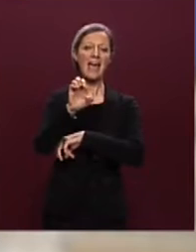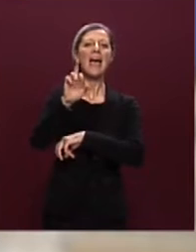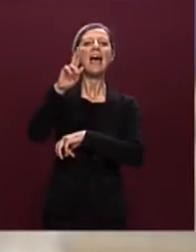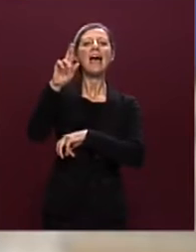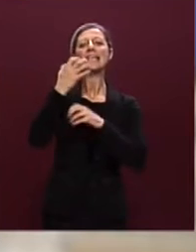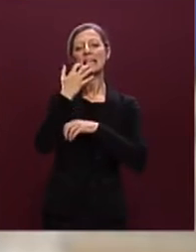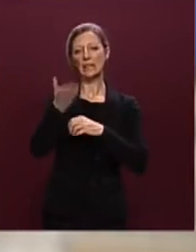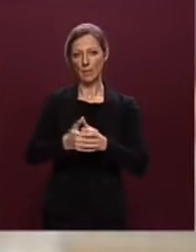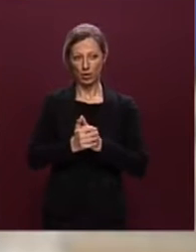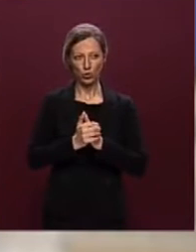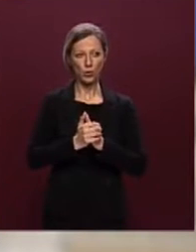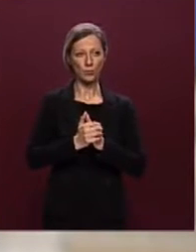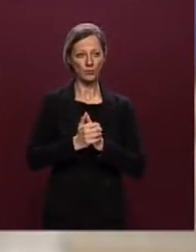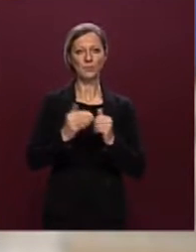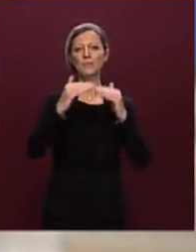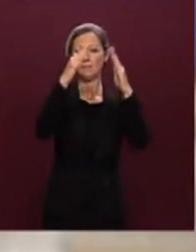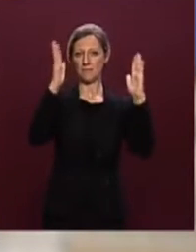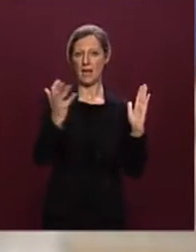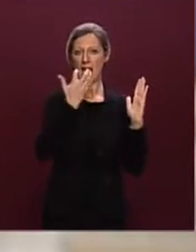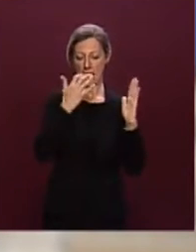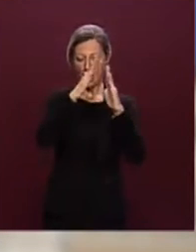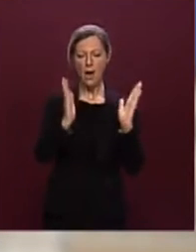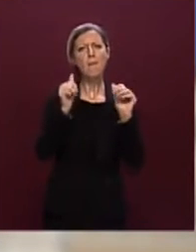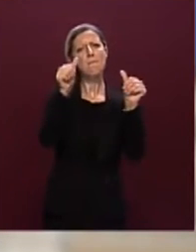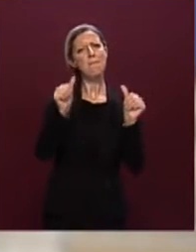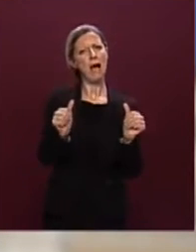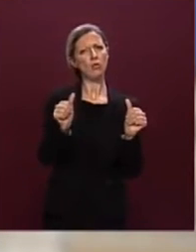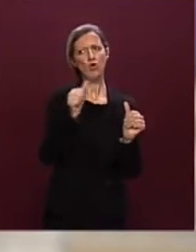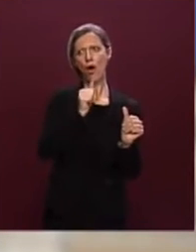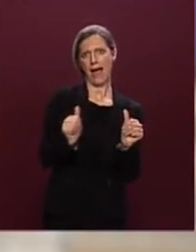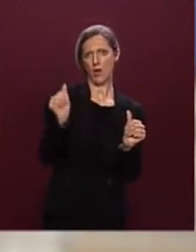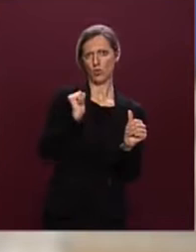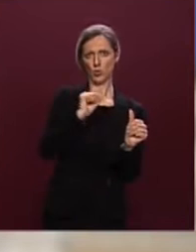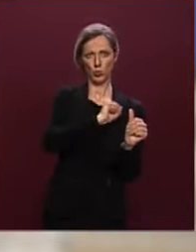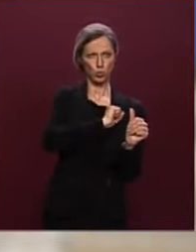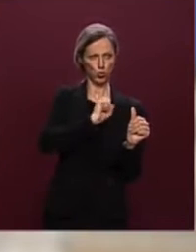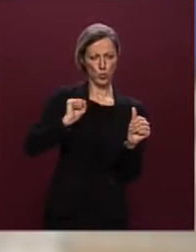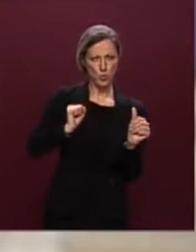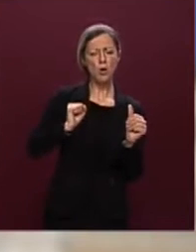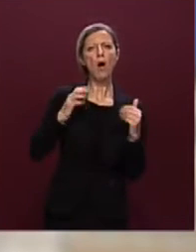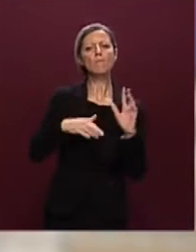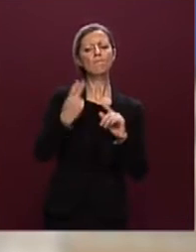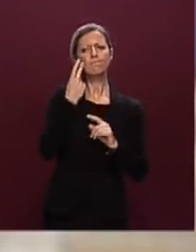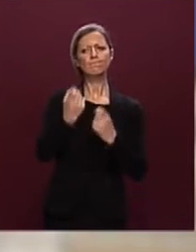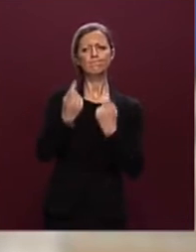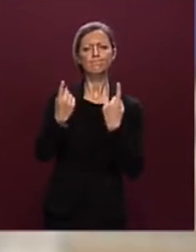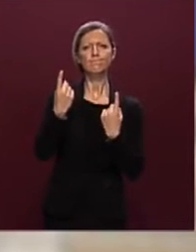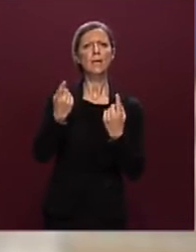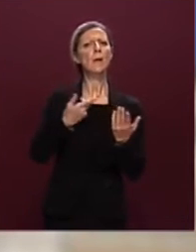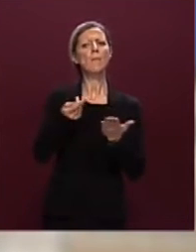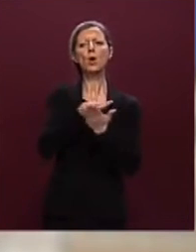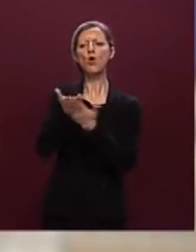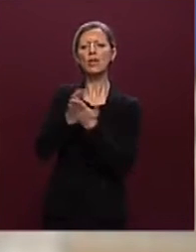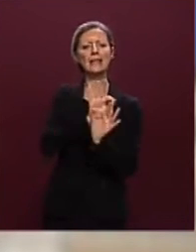del giugno dello scorso anno, un bando sul quale sono emersi una serie di criticità sull'ammissibilità di alcuni progetti.